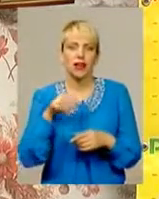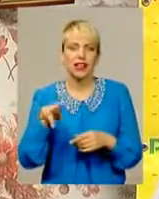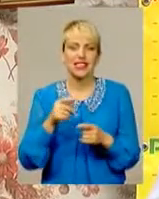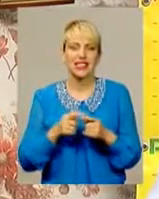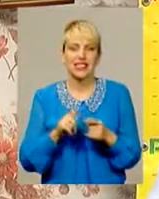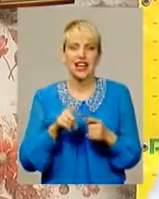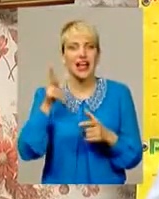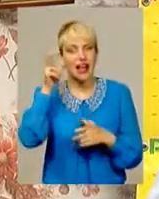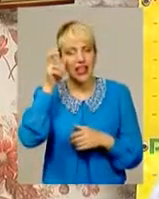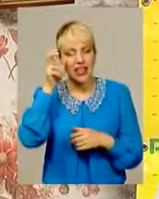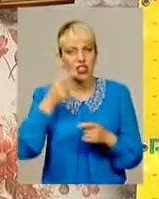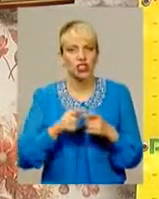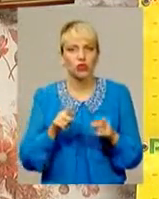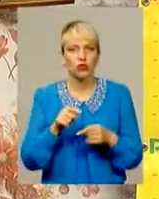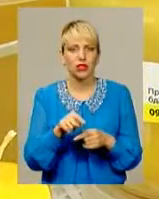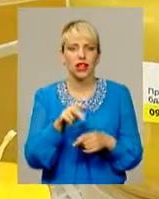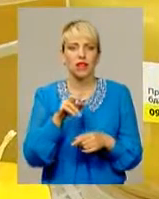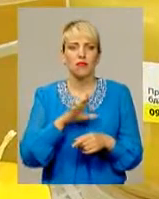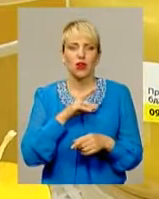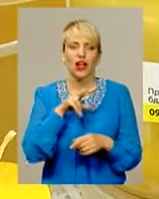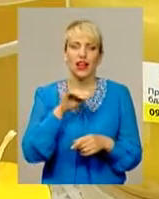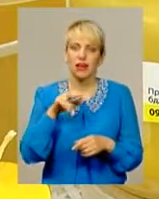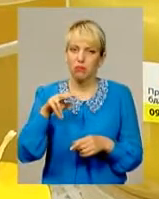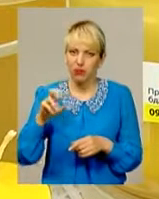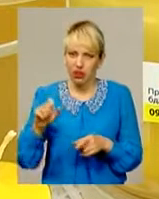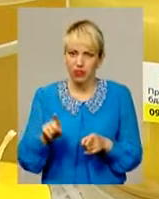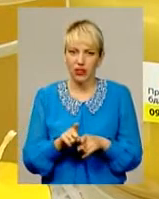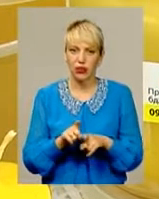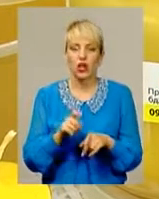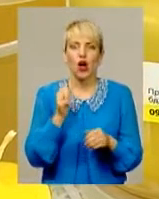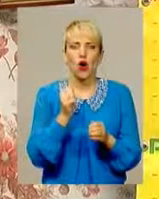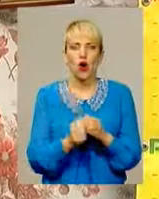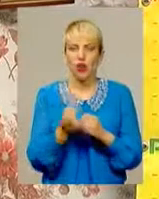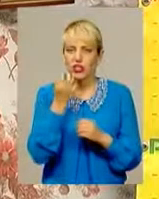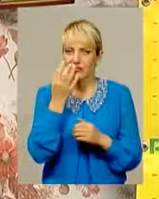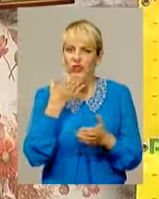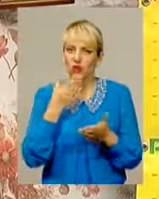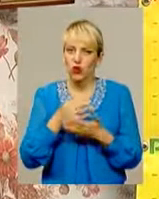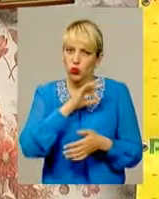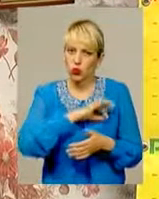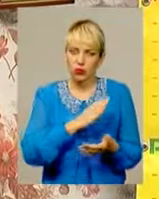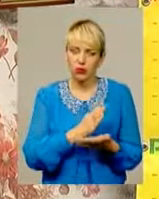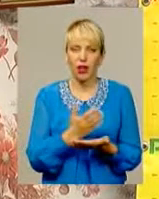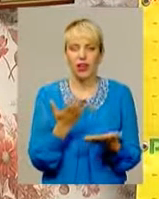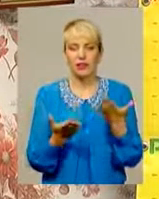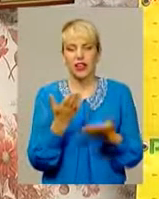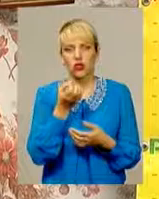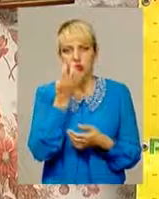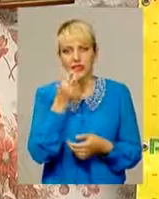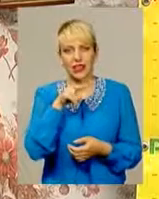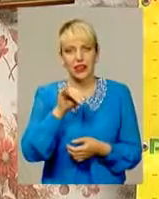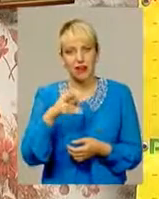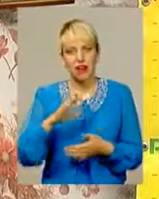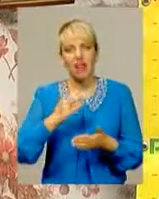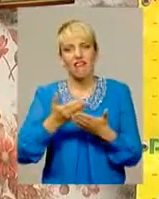гречане поле з речкою, і в той часті була липа. Каждая квітка має свою користь. Меди світлі, будуть краще, як і квіти, липа буде від